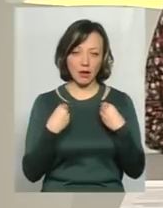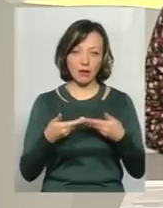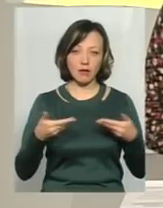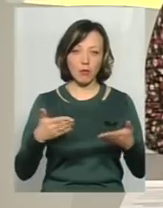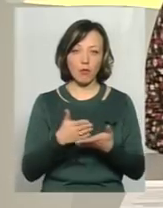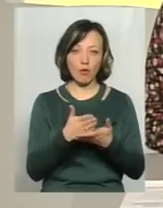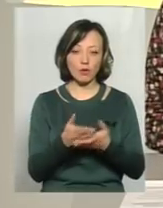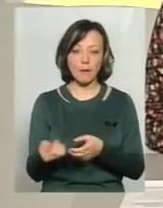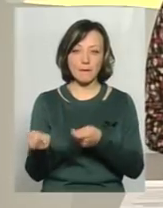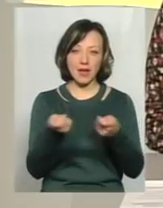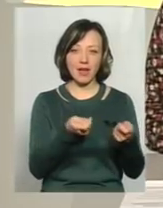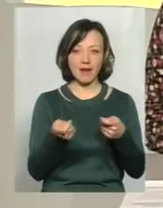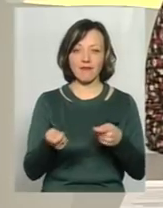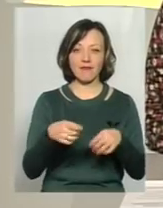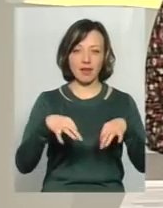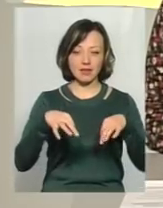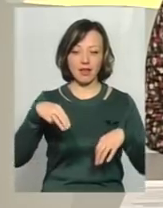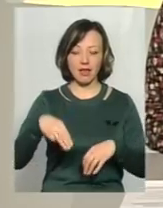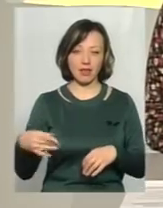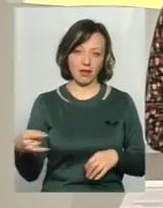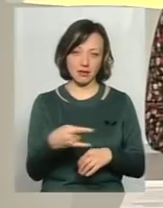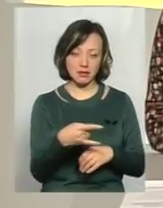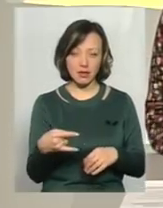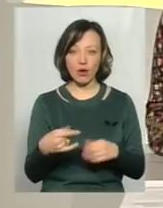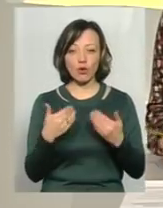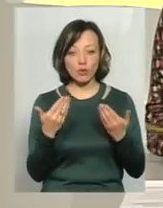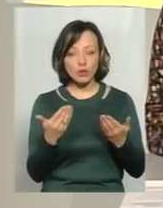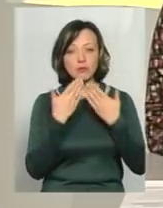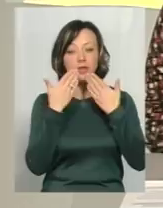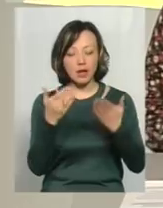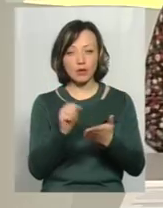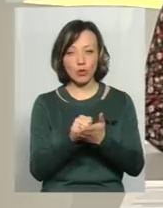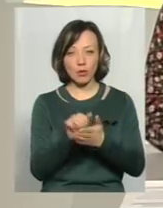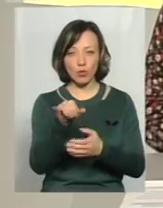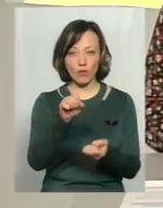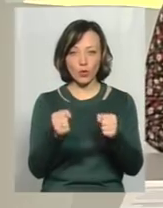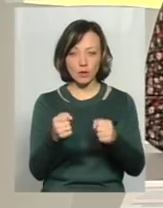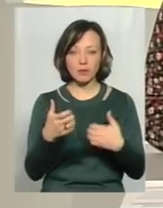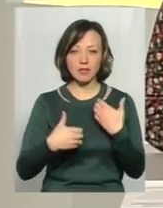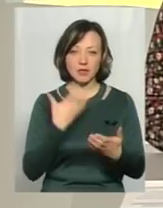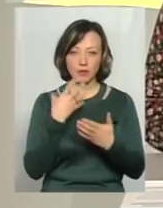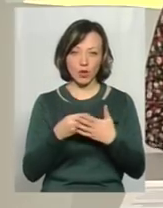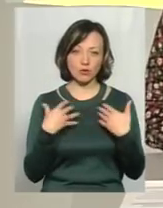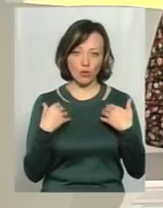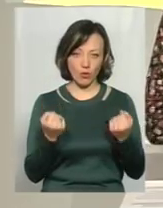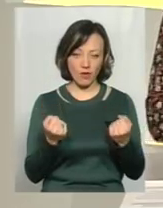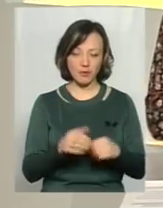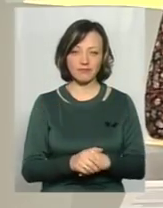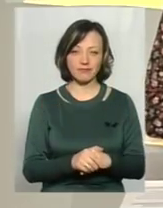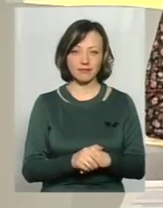нам послуги перевезення, такі як таксі. Отож, питайте документи водіїв, переживайте за своє здоров'я,